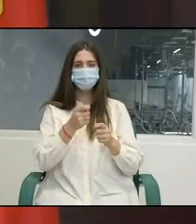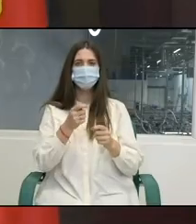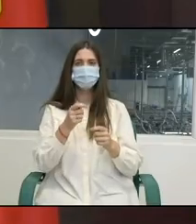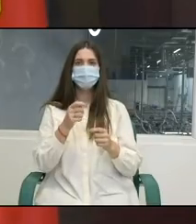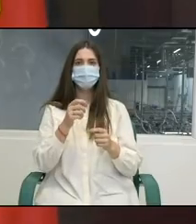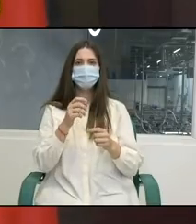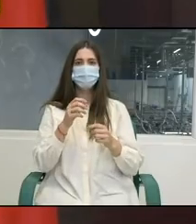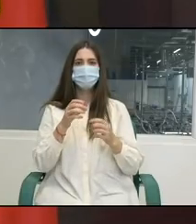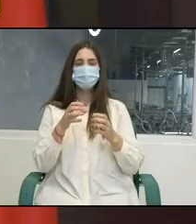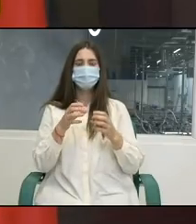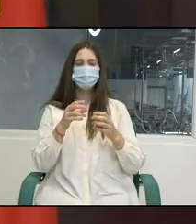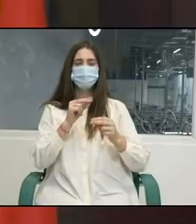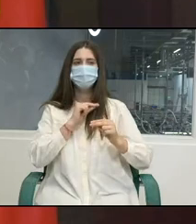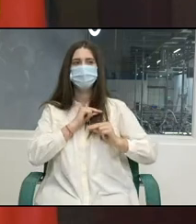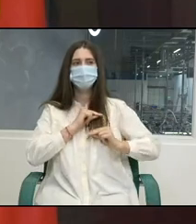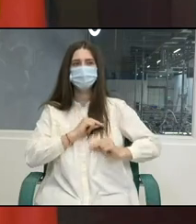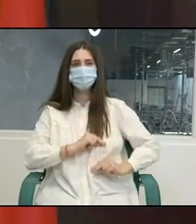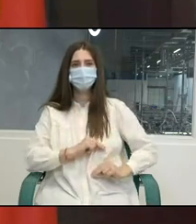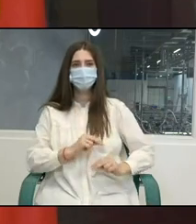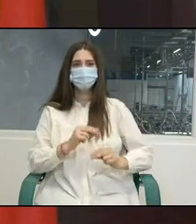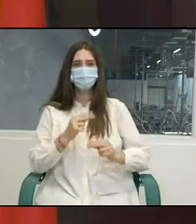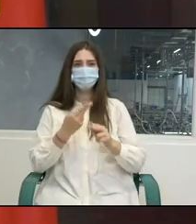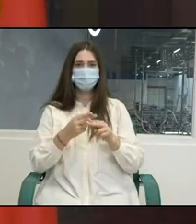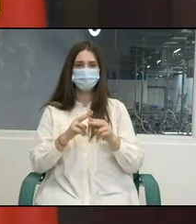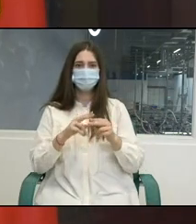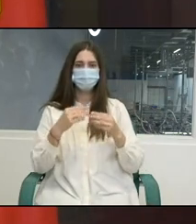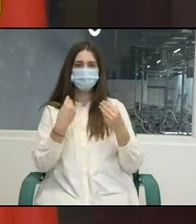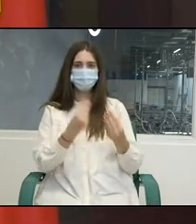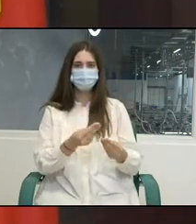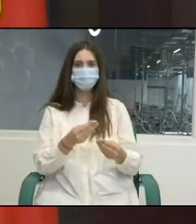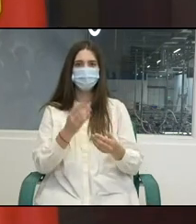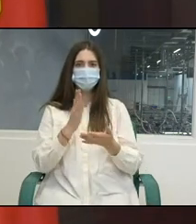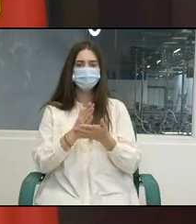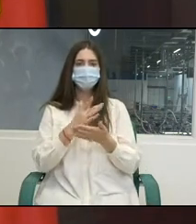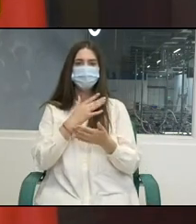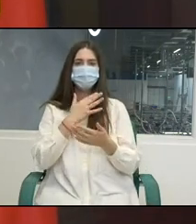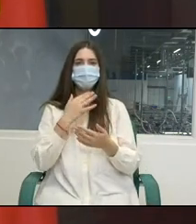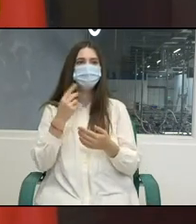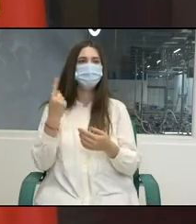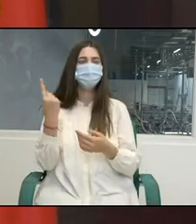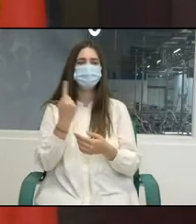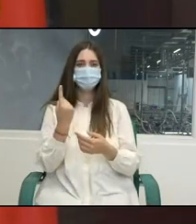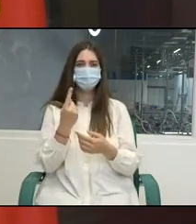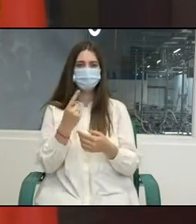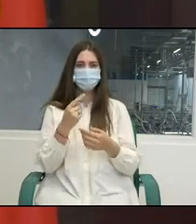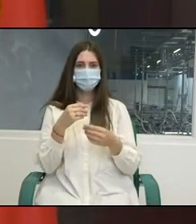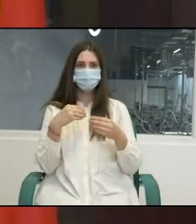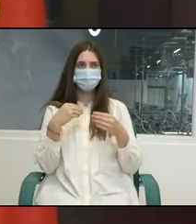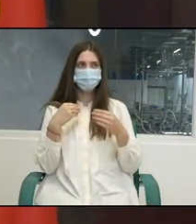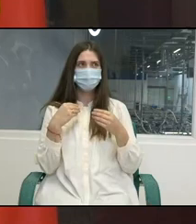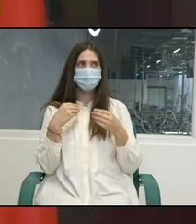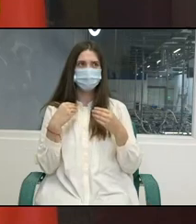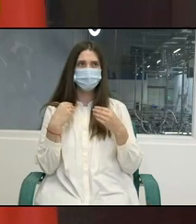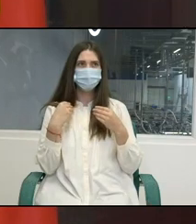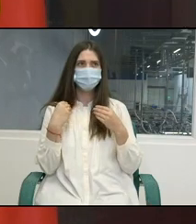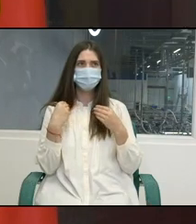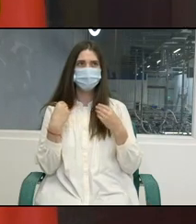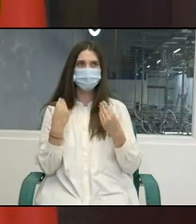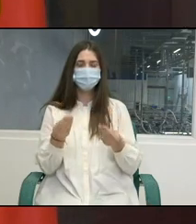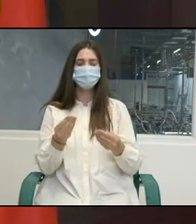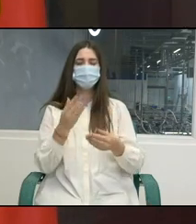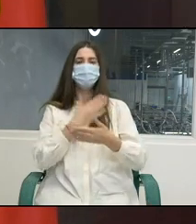Muncă. Dar vreau să menționez faptul că această companie este una printre multipli beneficiari de